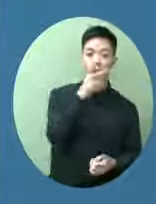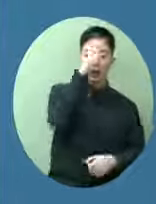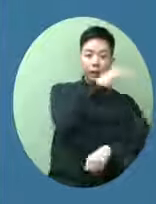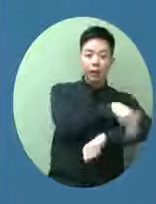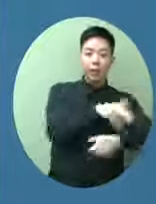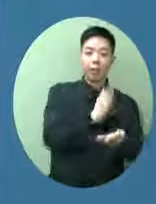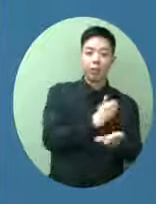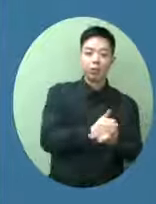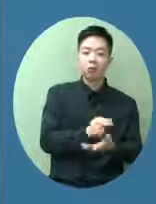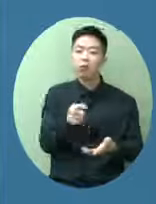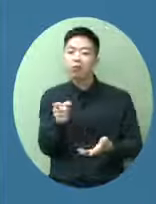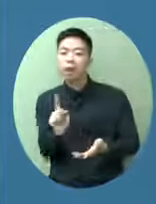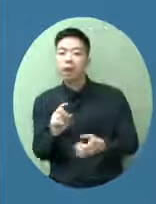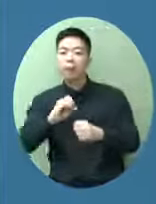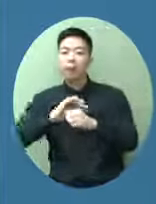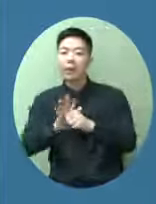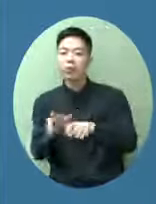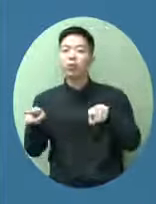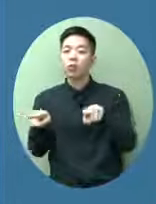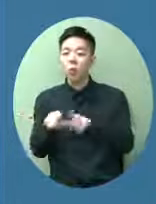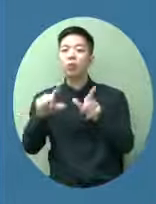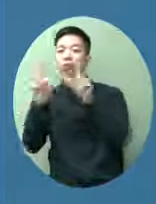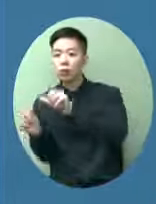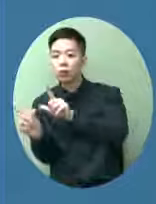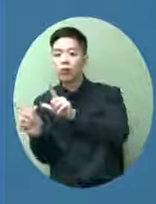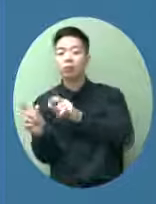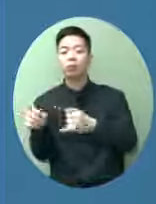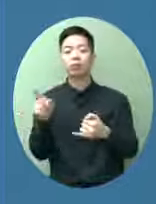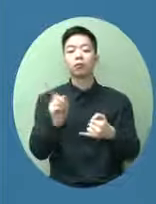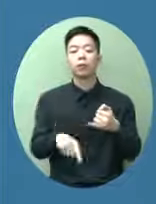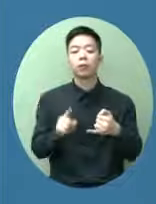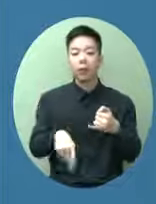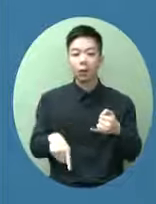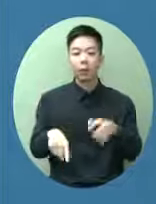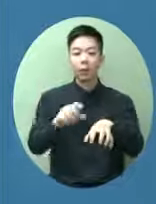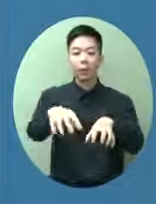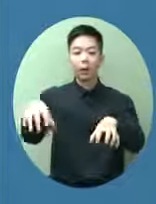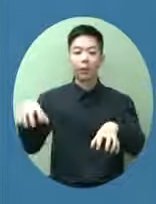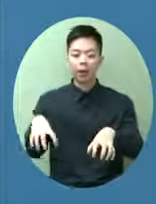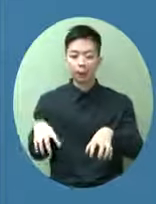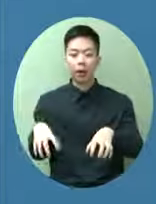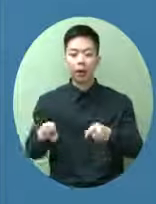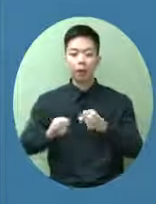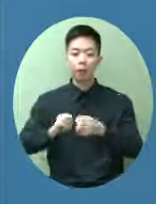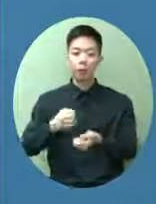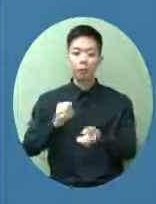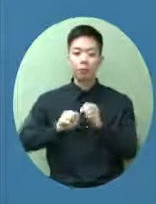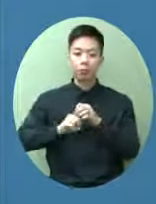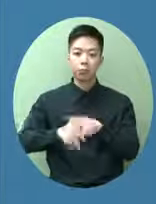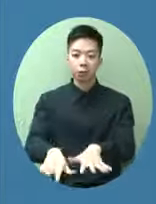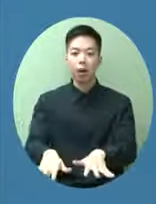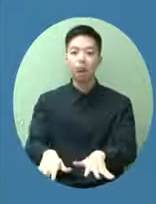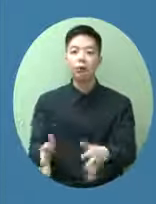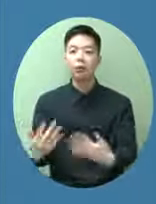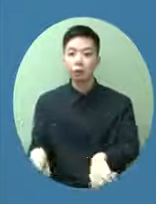所謂與病毒共存它就會很容易在地區在它的社區又感染又輸出